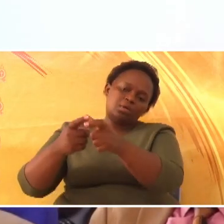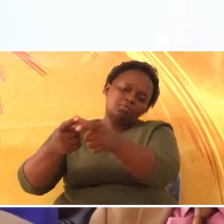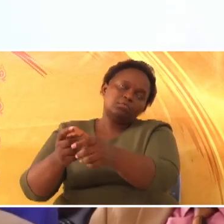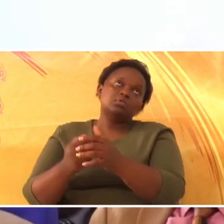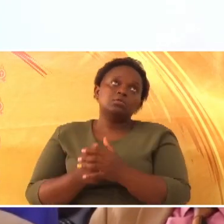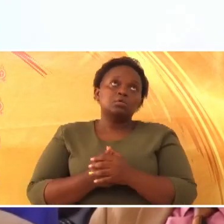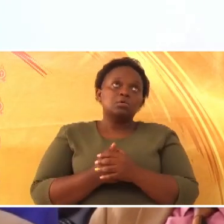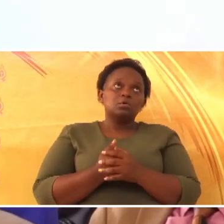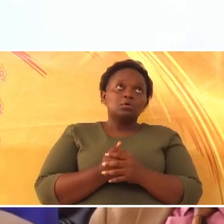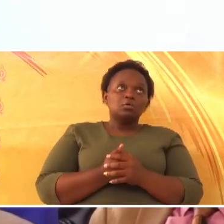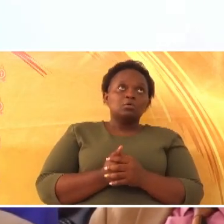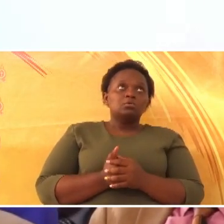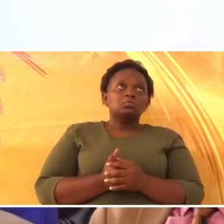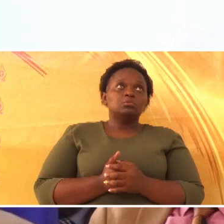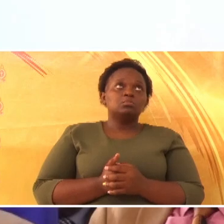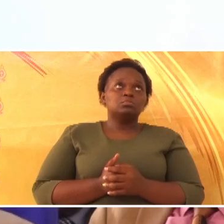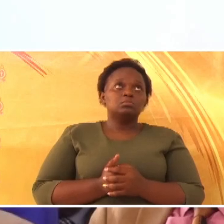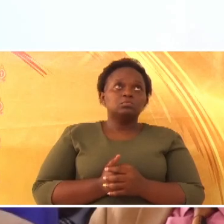Hakaweka pale.